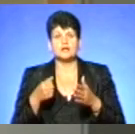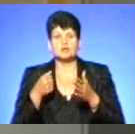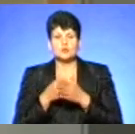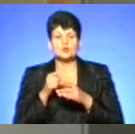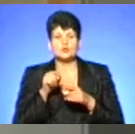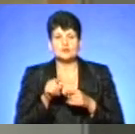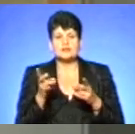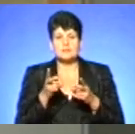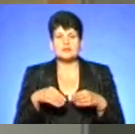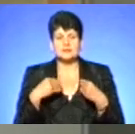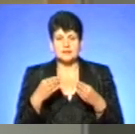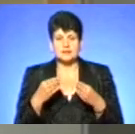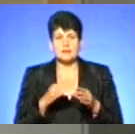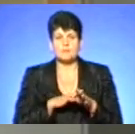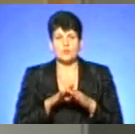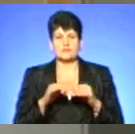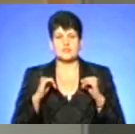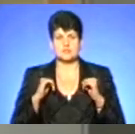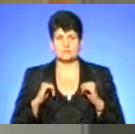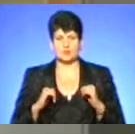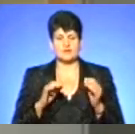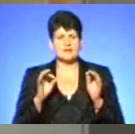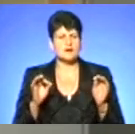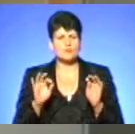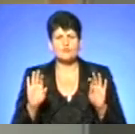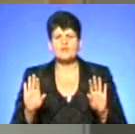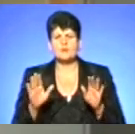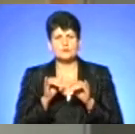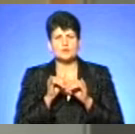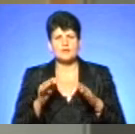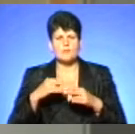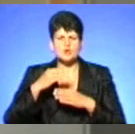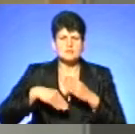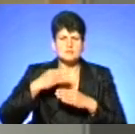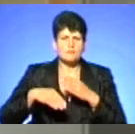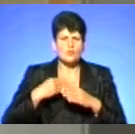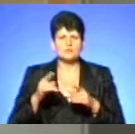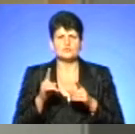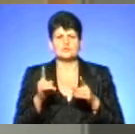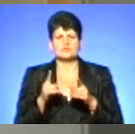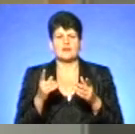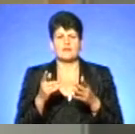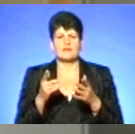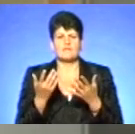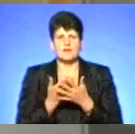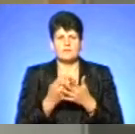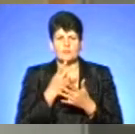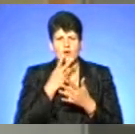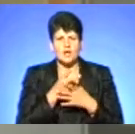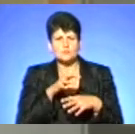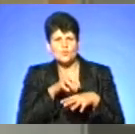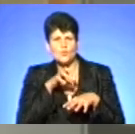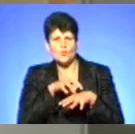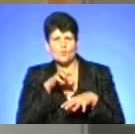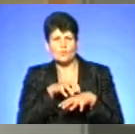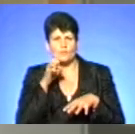показують, відразу висмокнути отруту, чи, не дай Боже, її припікати. Цього робити не можна. Потрібно дати спокій пацієнту, його постаратися заспокоїти, тому